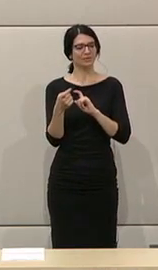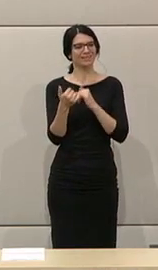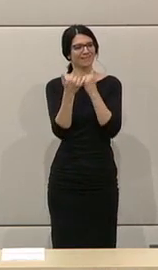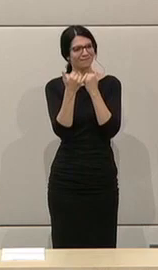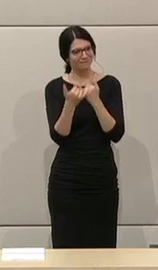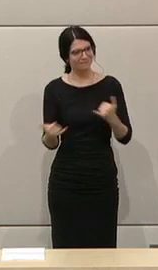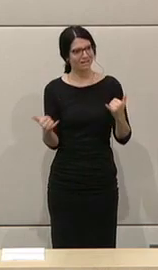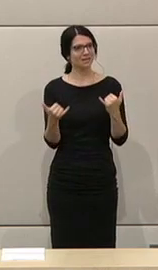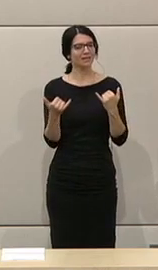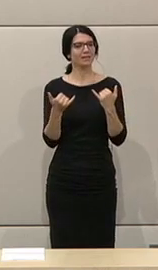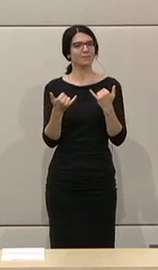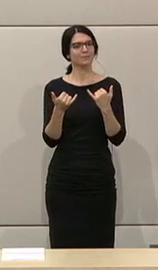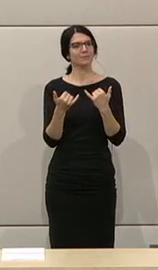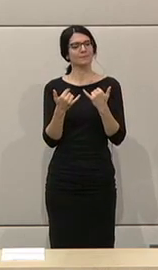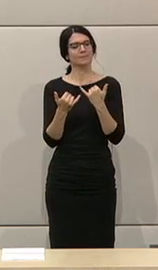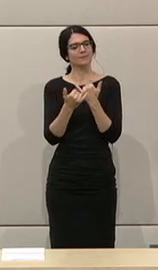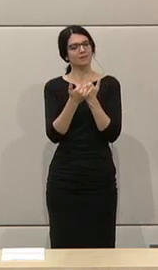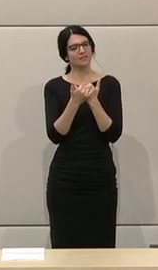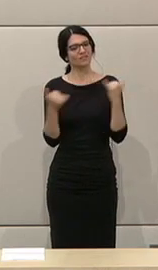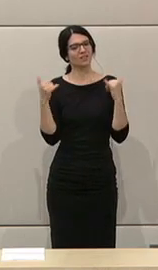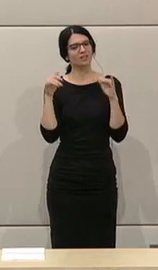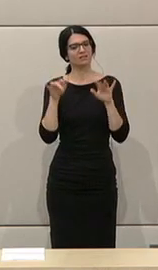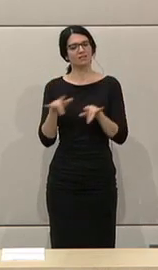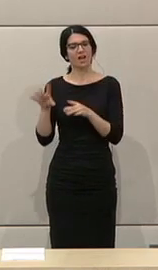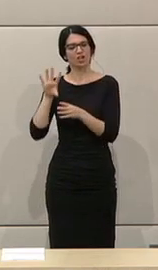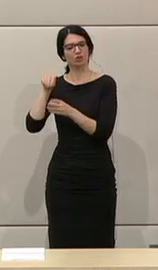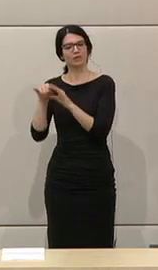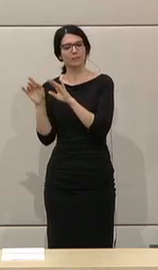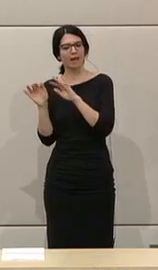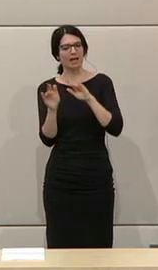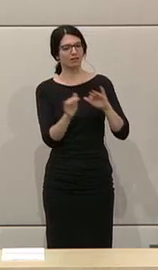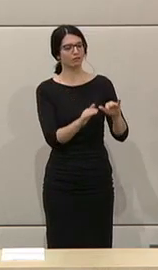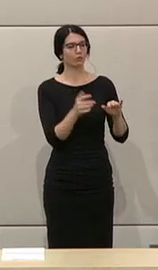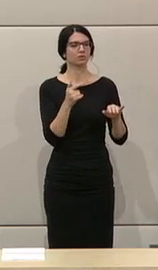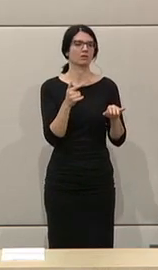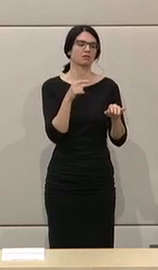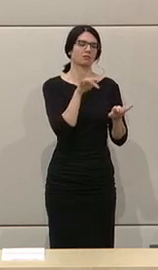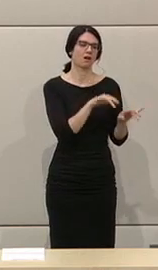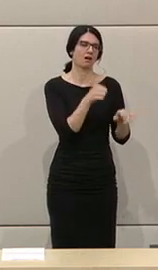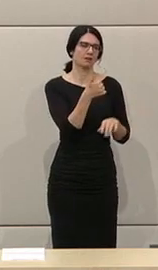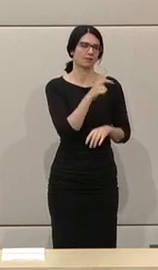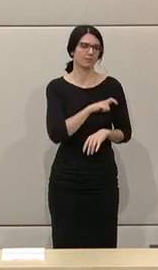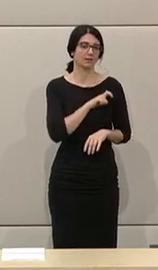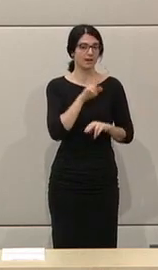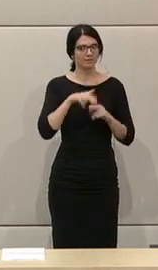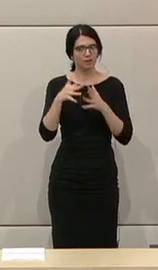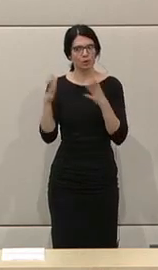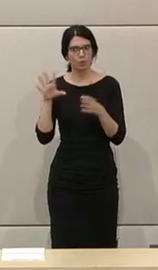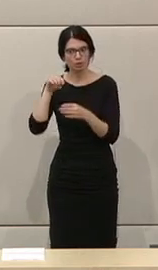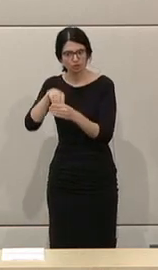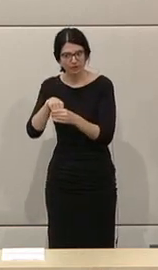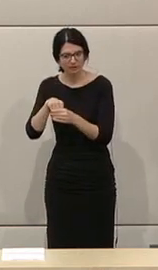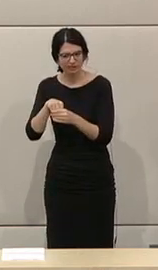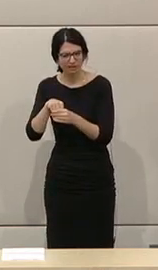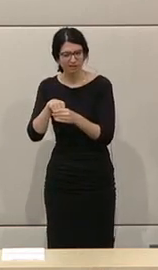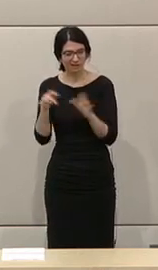wie gibt es eine Einflussnahme durch Spenden auf eine Partei und kann man davon ausgehen, wenn es Großspenden gibt, dass dafür